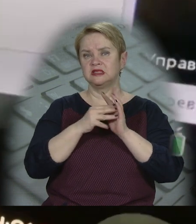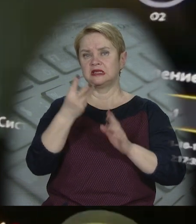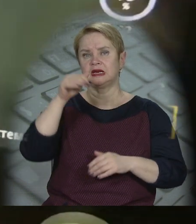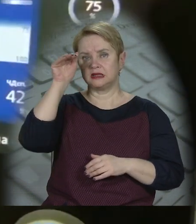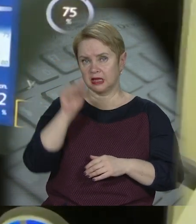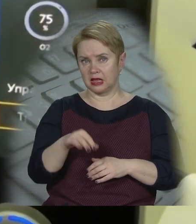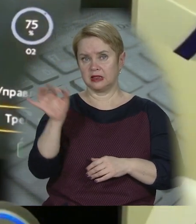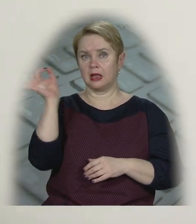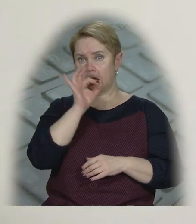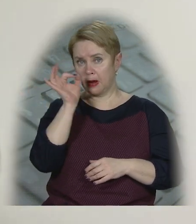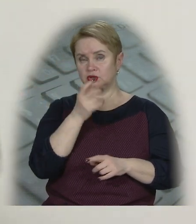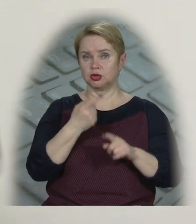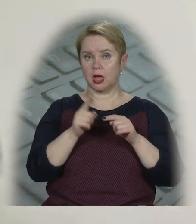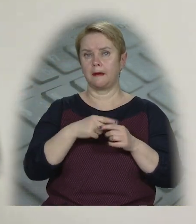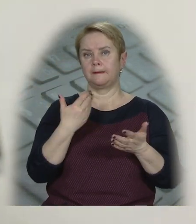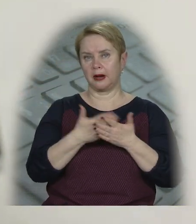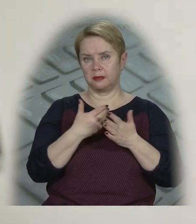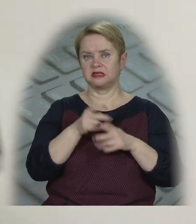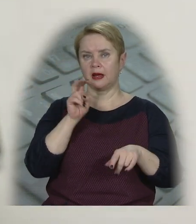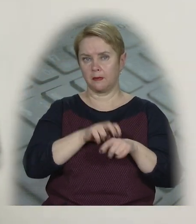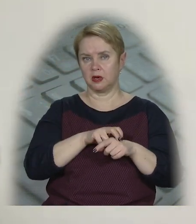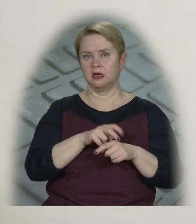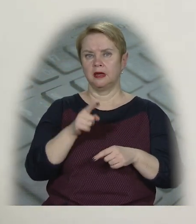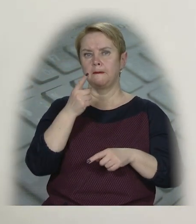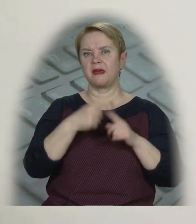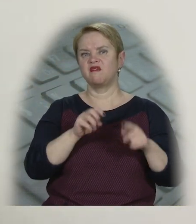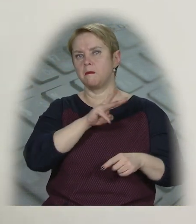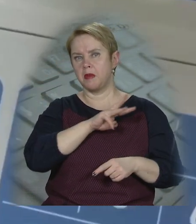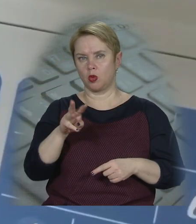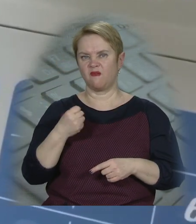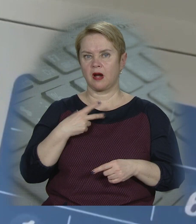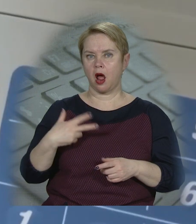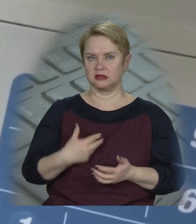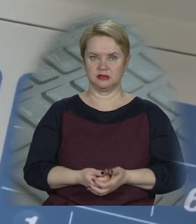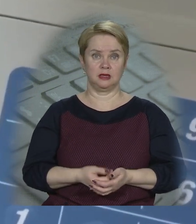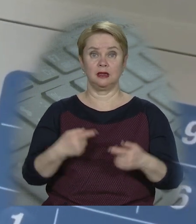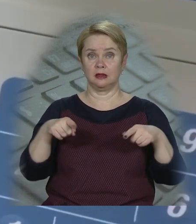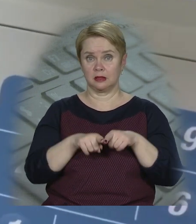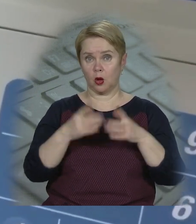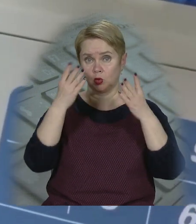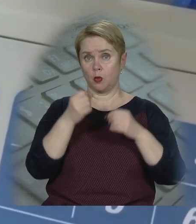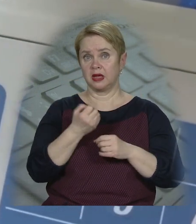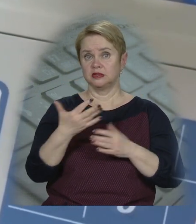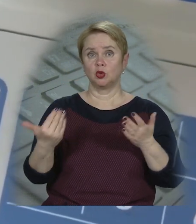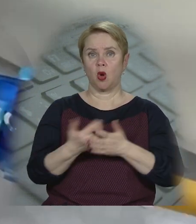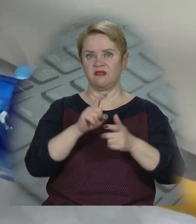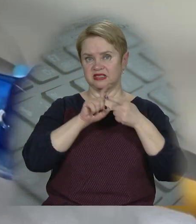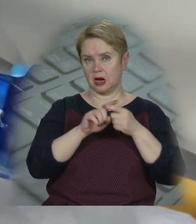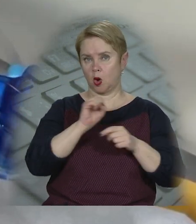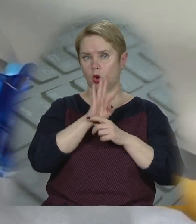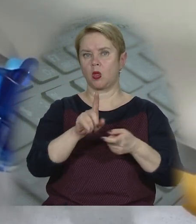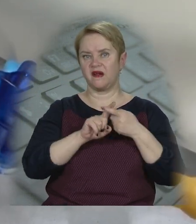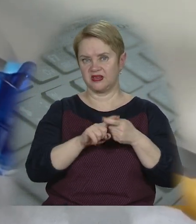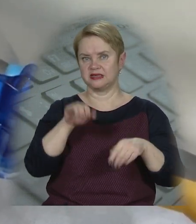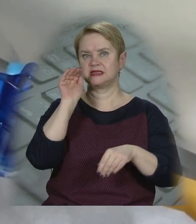93 тисячі в Німеччині та, припускають медики, зо півмільйона у Франції. Таку добову кількість нових заражень